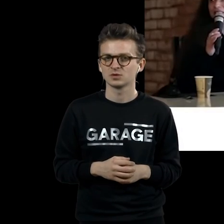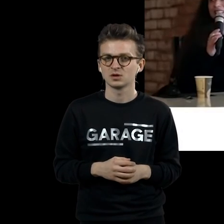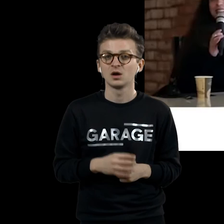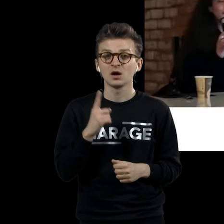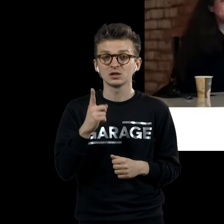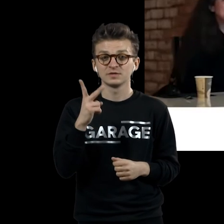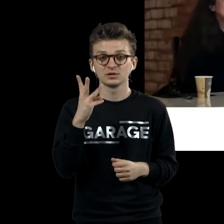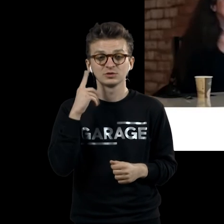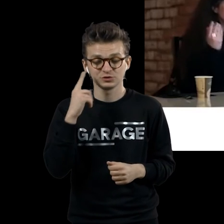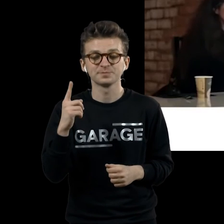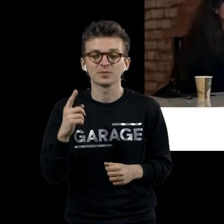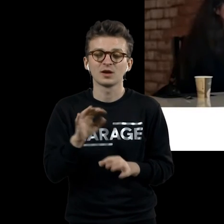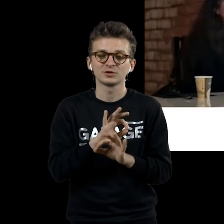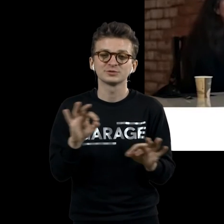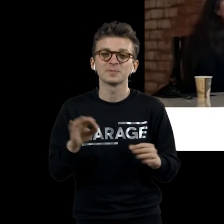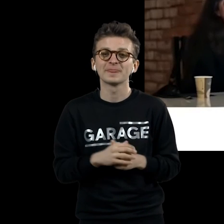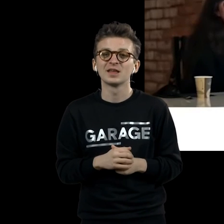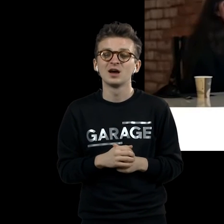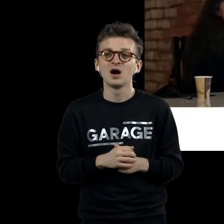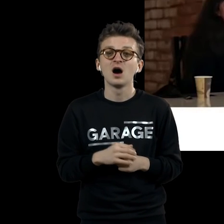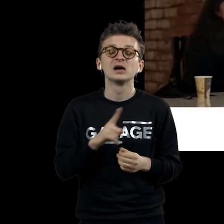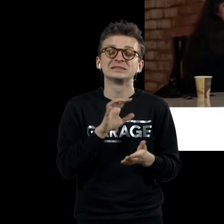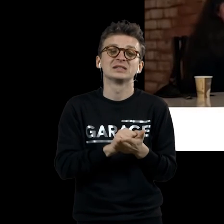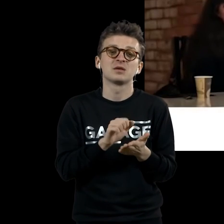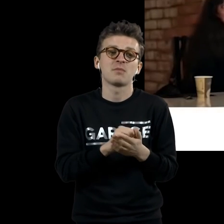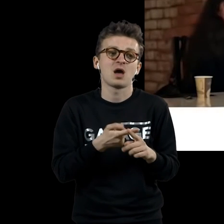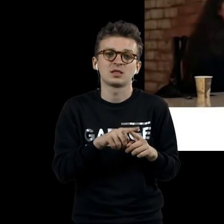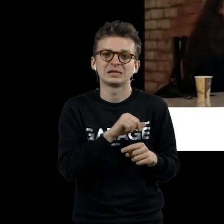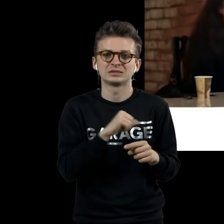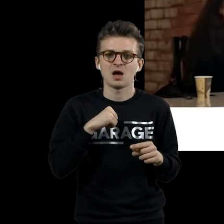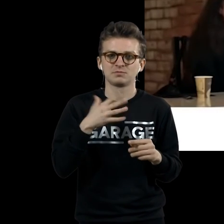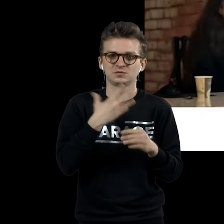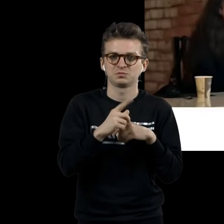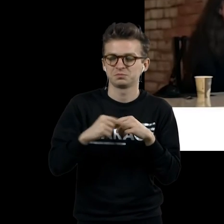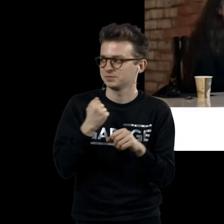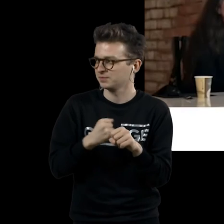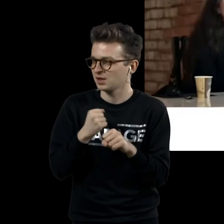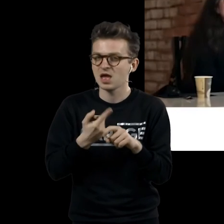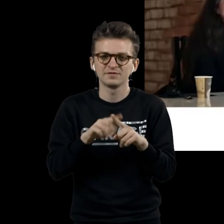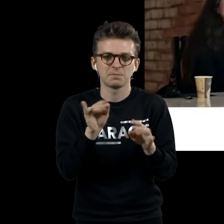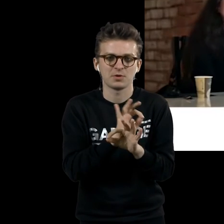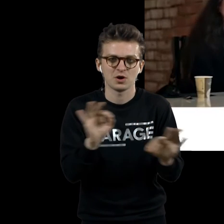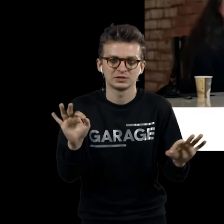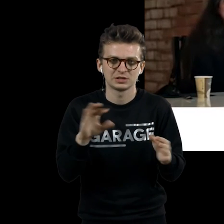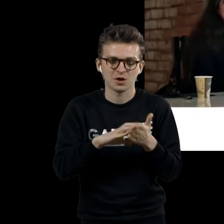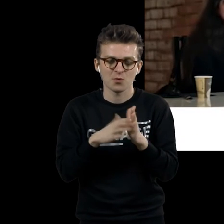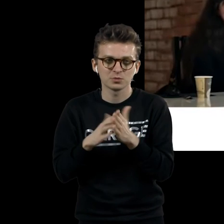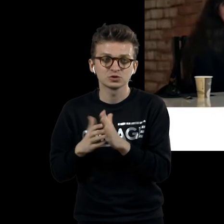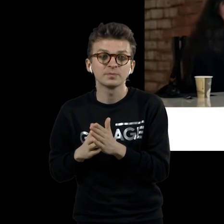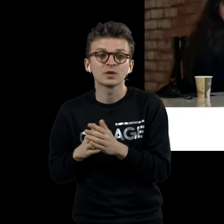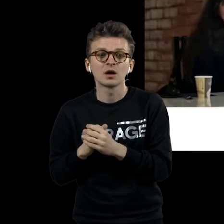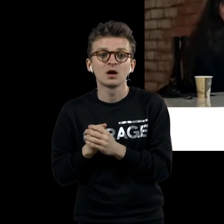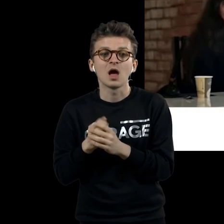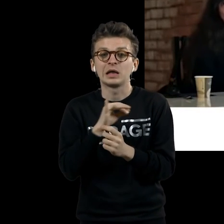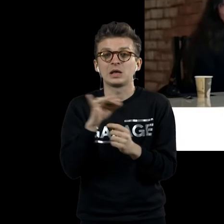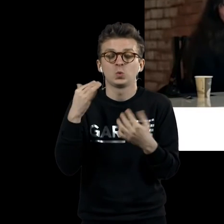три. Слышно? Отлично. Вот. Ну, занимается, собственно, самомузеификацией. Вот все эти прекрасные коробочки. И между тем уже, в общем,